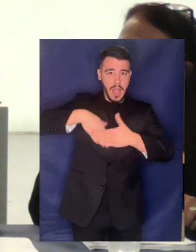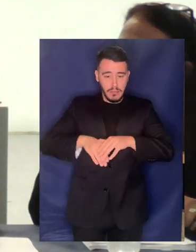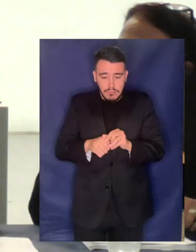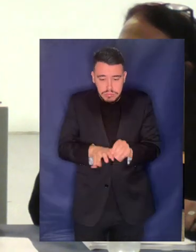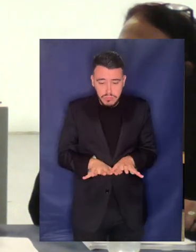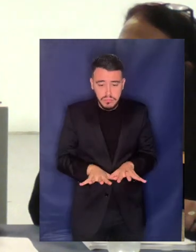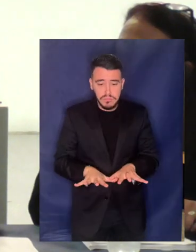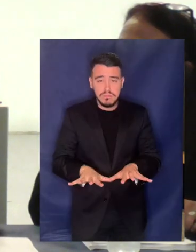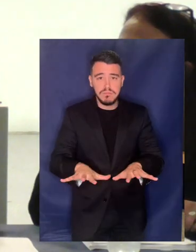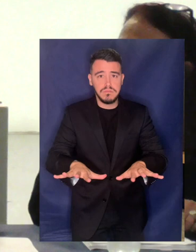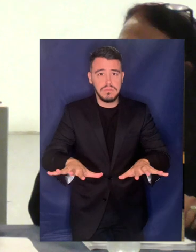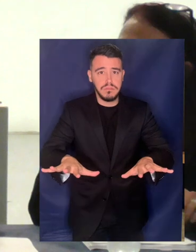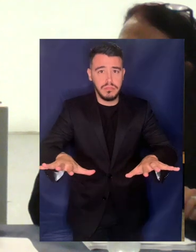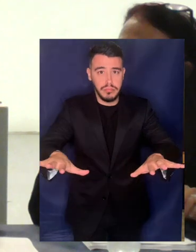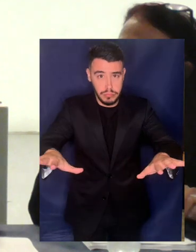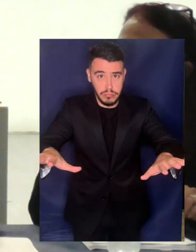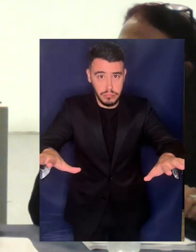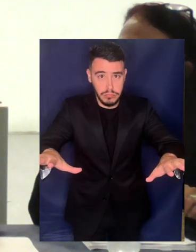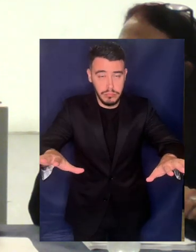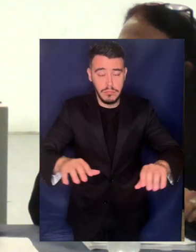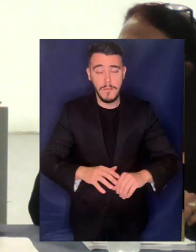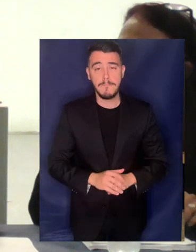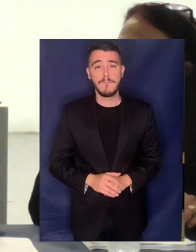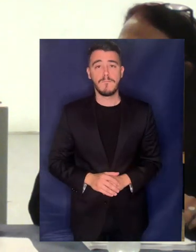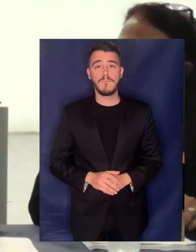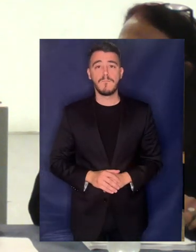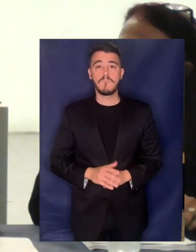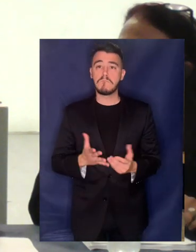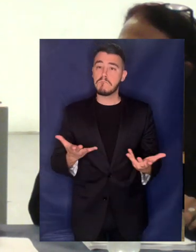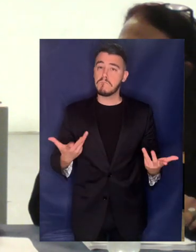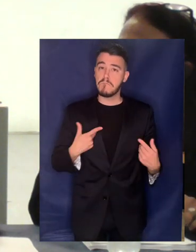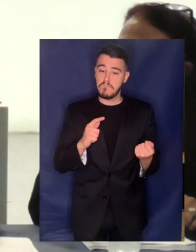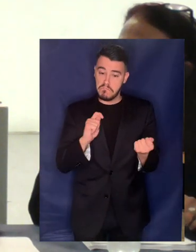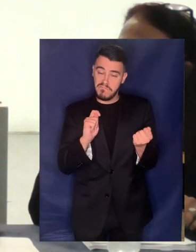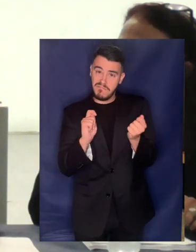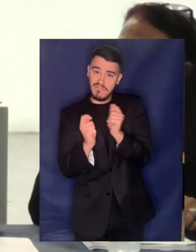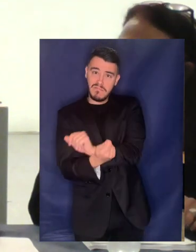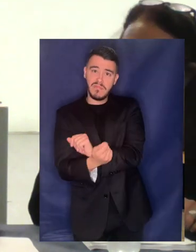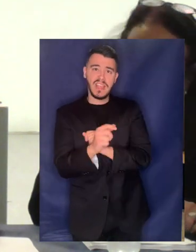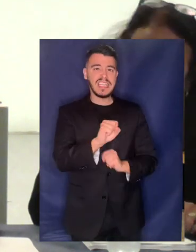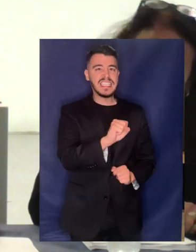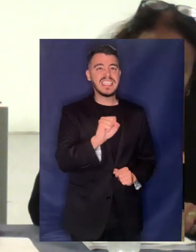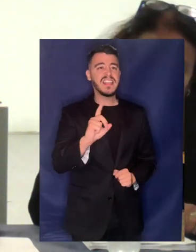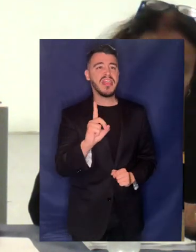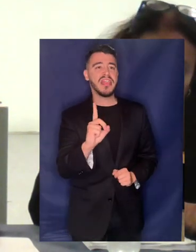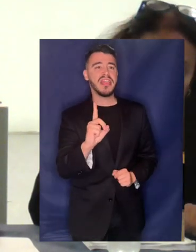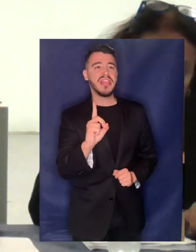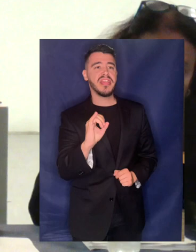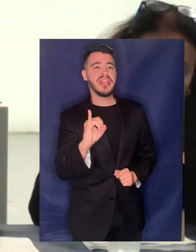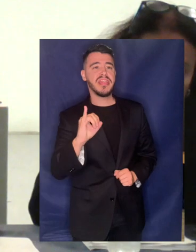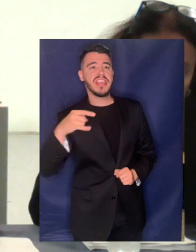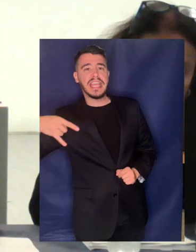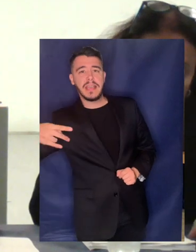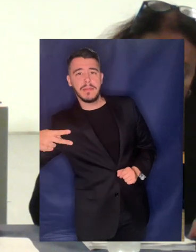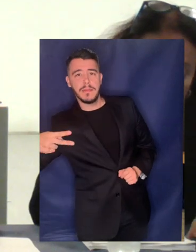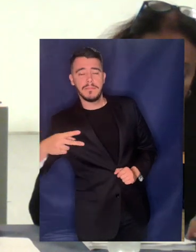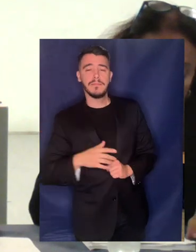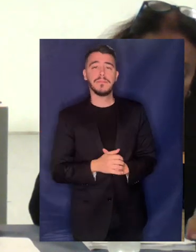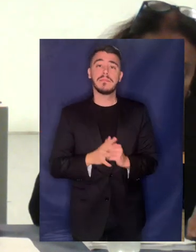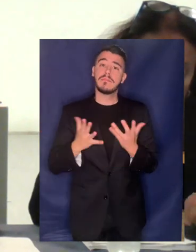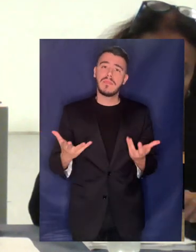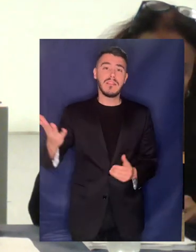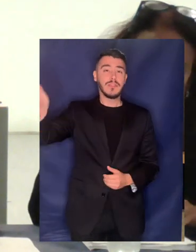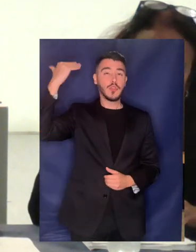είδαμε να υπάρχει η δοξασία για να γίνει σδίτ αλλά και τότε ένα μεγάλο έργο υποδομής το φράγμα του